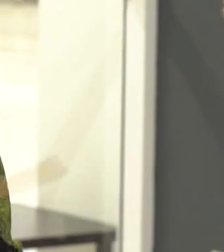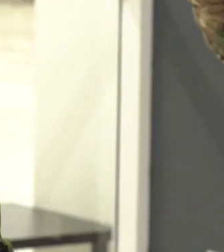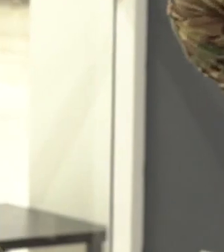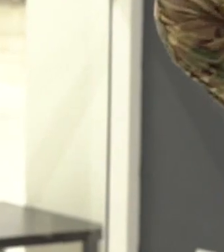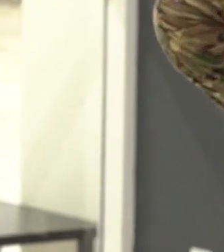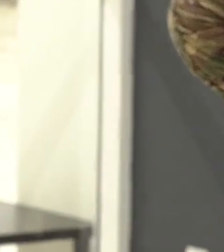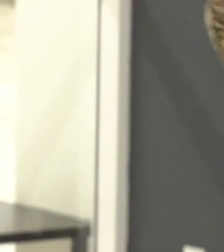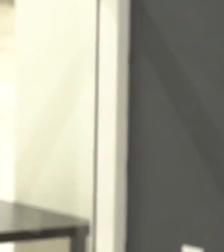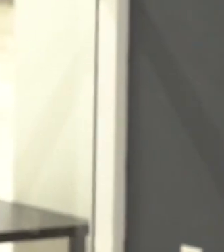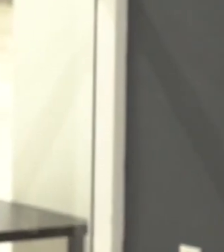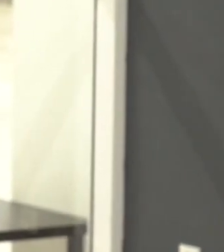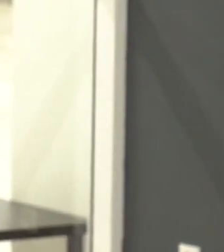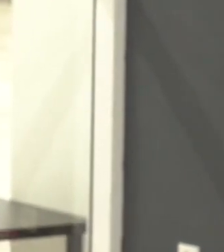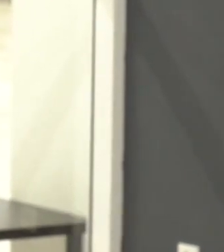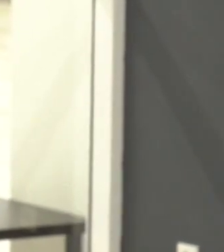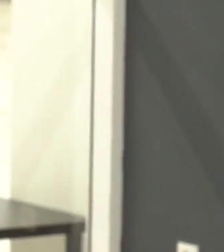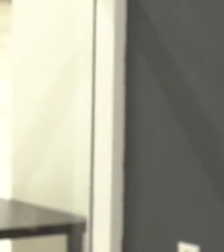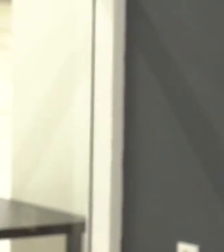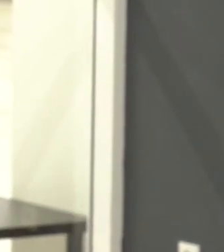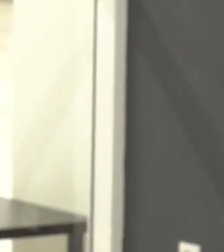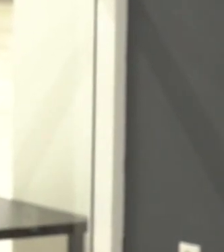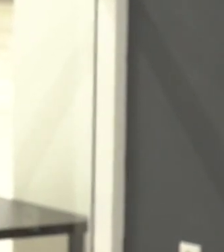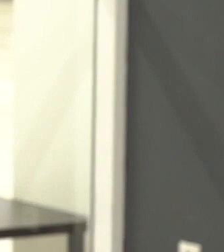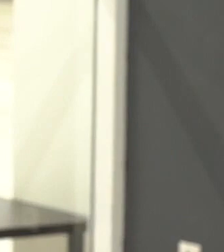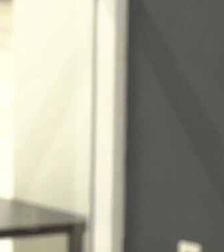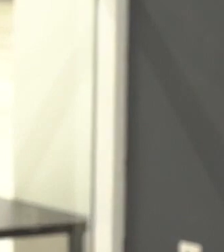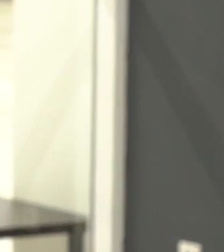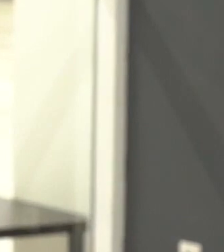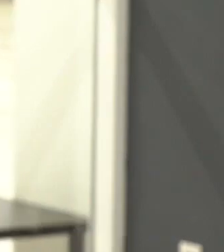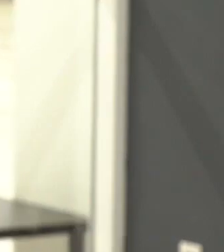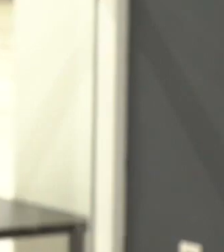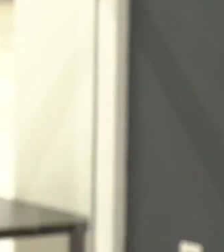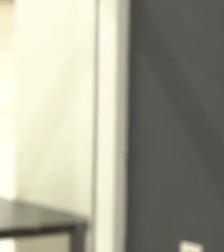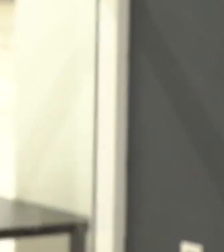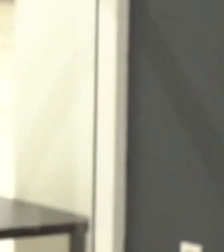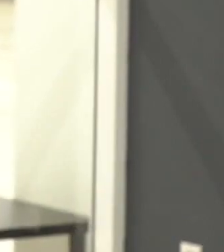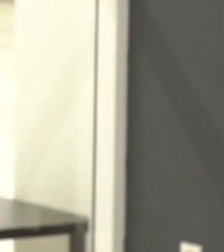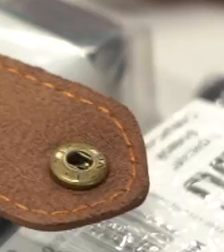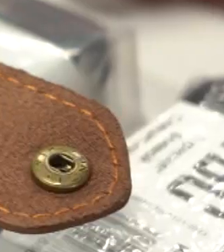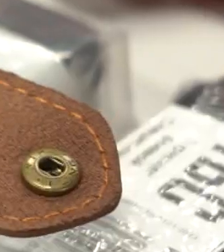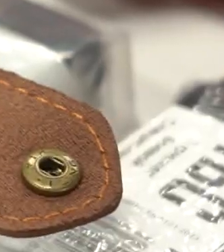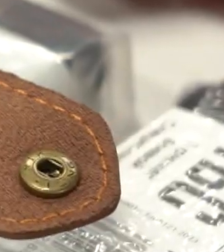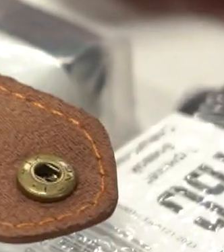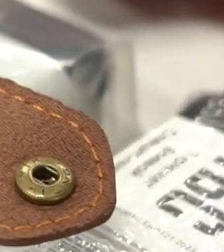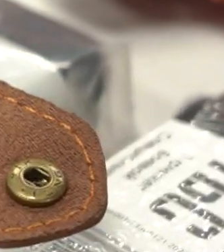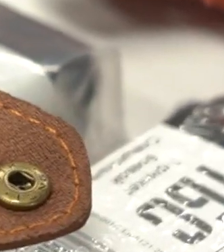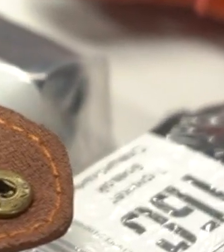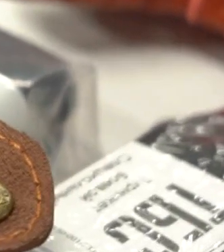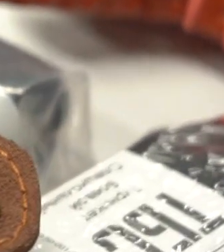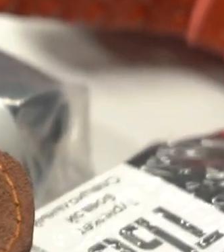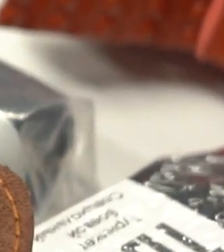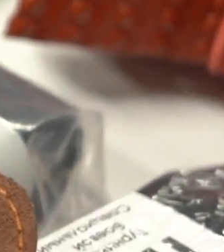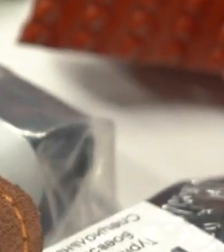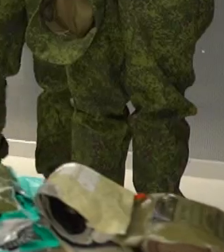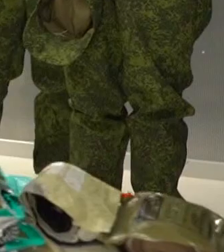У вас должен быть быстрый доступ. Первый мошелонник – это жгуты, либо турники. И можно начинать. Это только